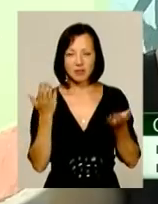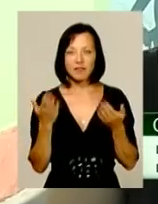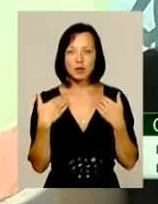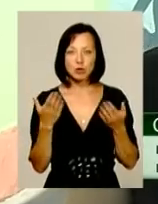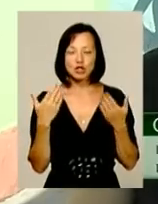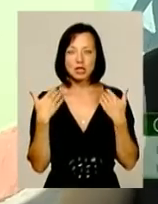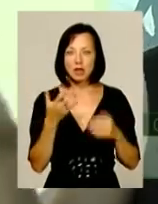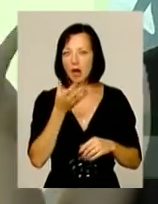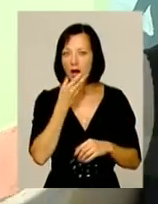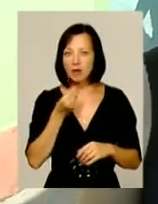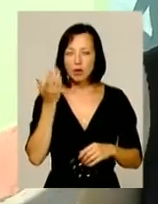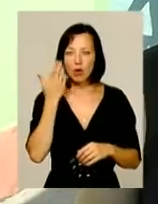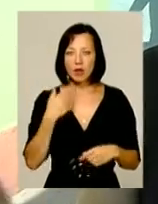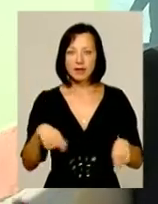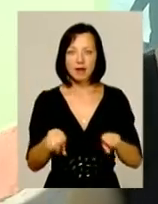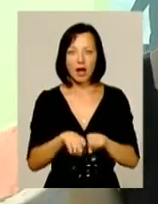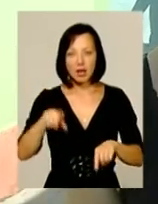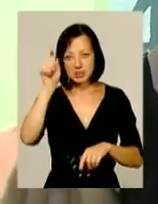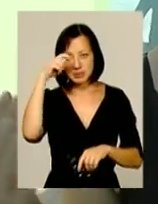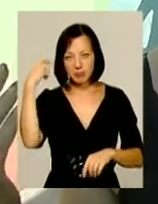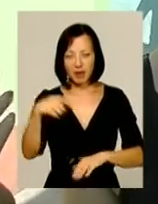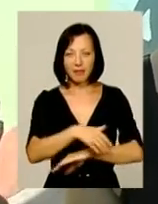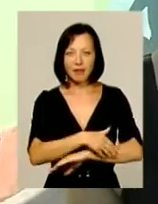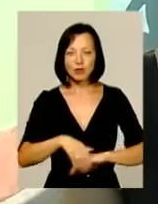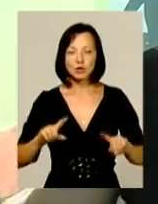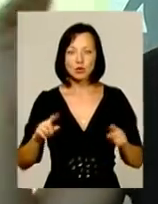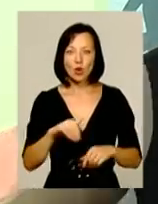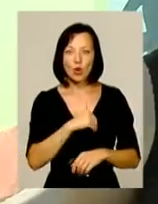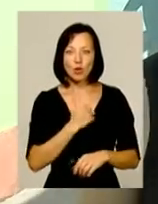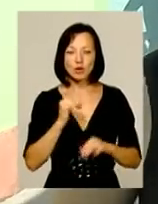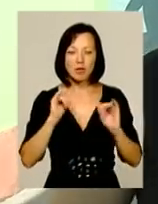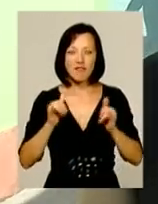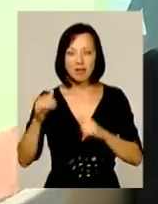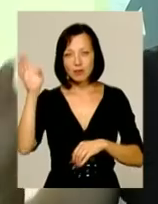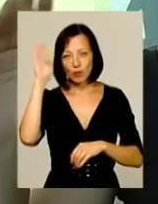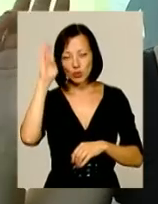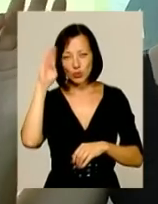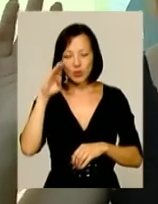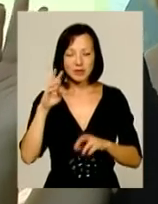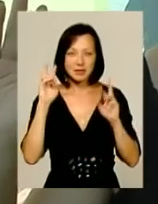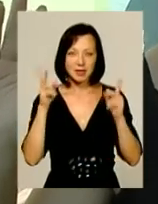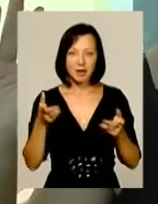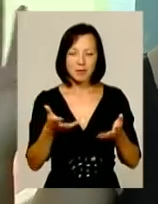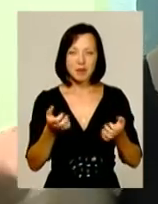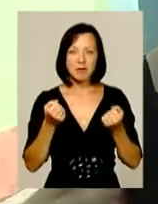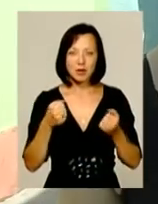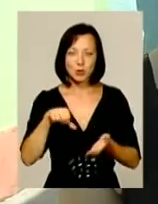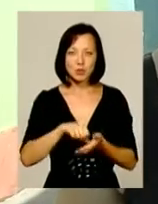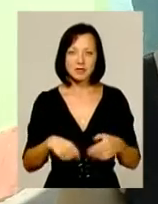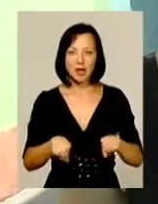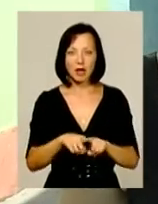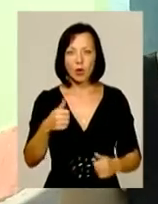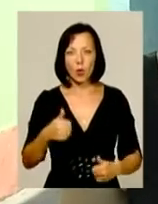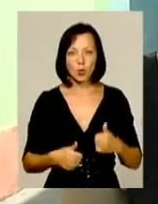гарно. Коли така спека на вулиці, то дуже хочеться обливатися водою, приймати участь в таких